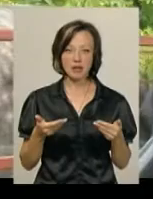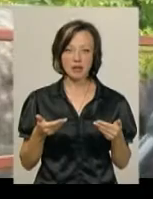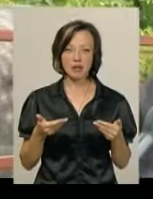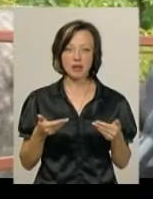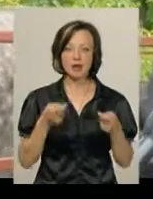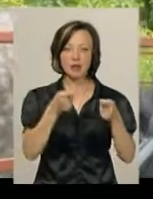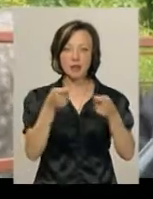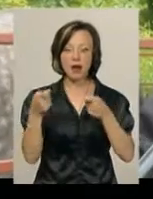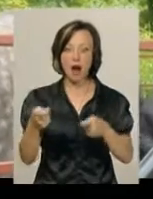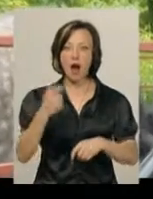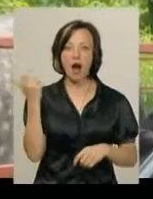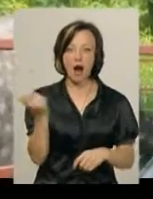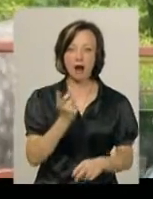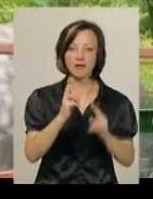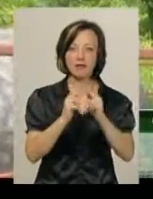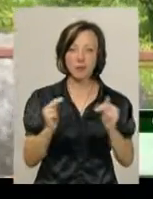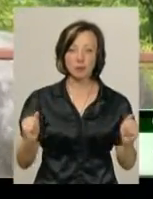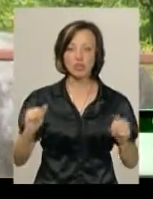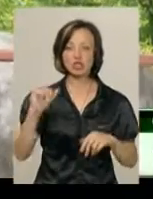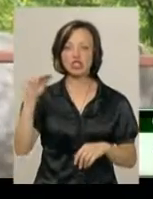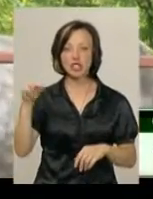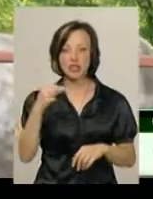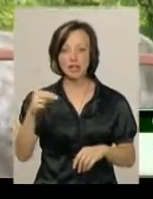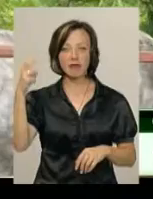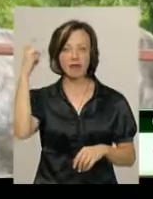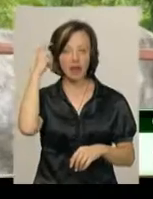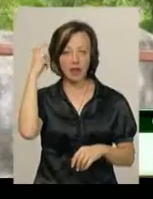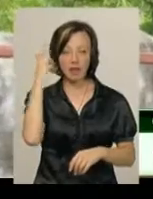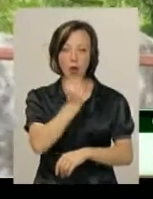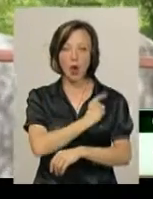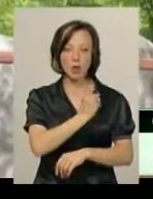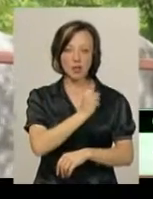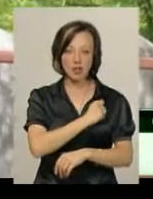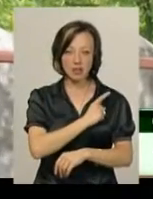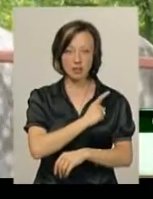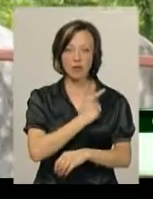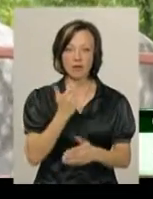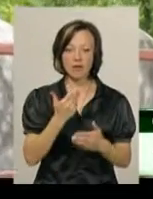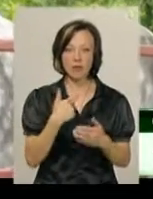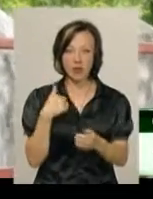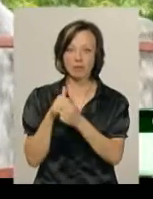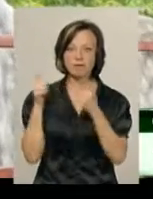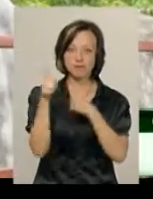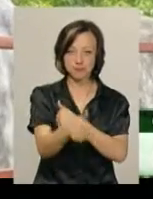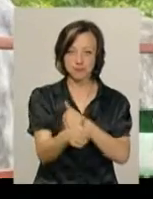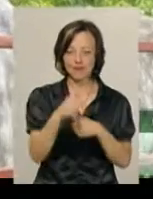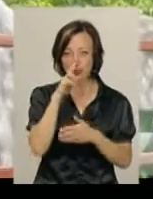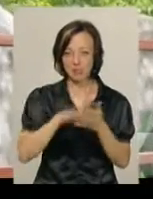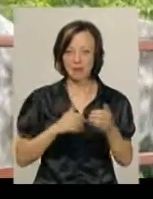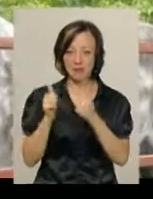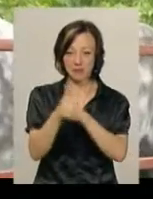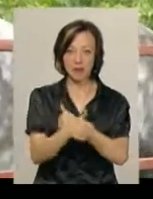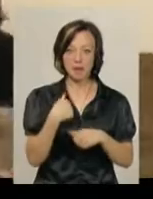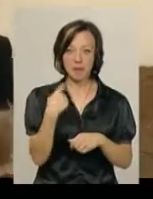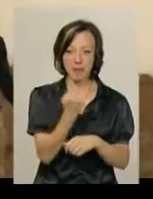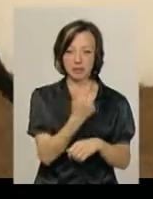Харків, Дніпропетровськ, Чернігов, Київ, Одесу. А чого ж бути недовольним? Ми привезли